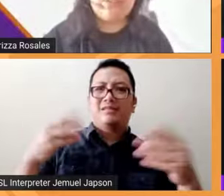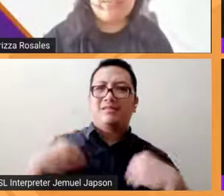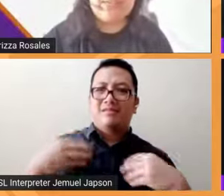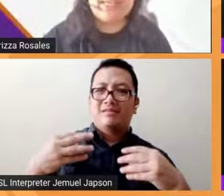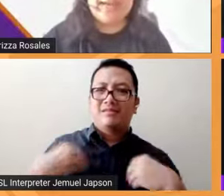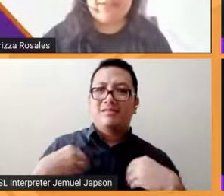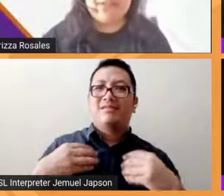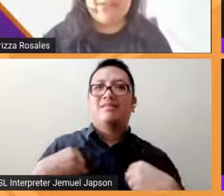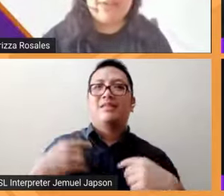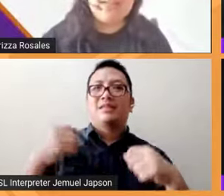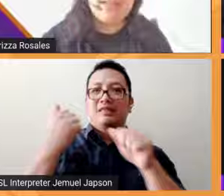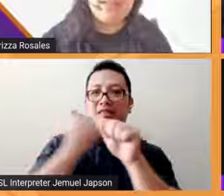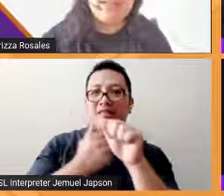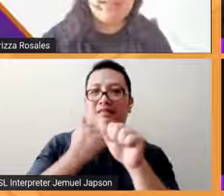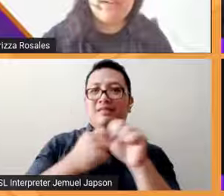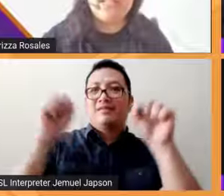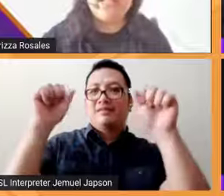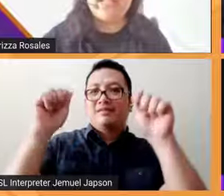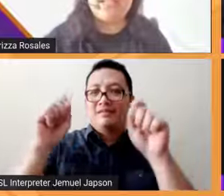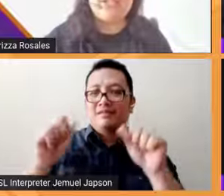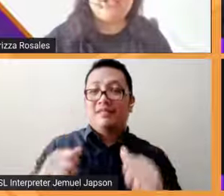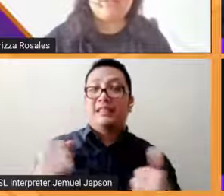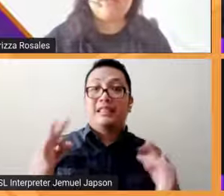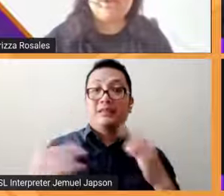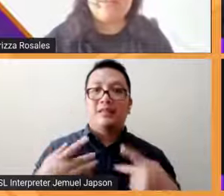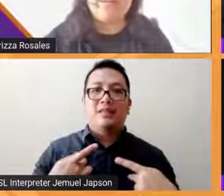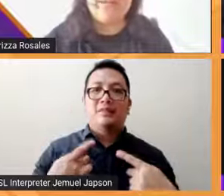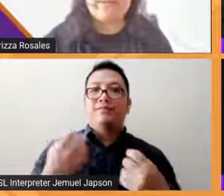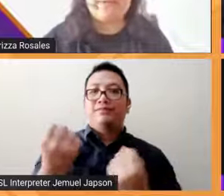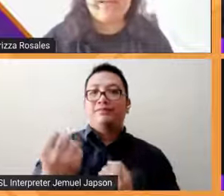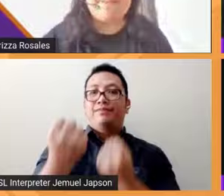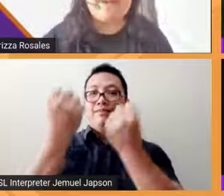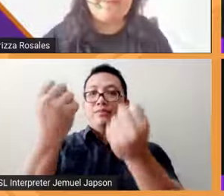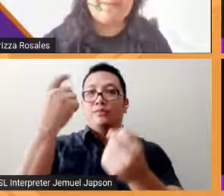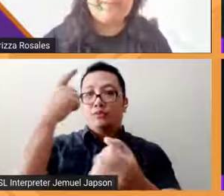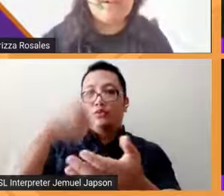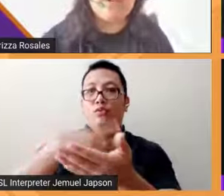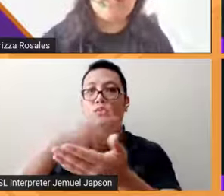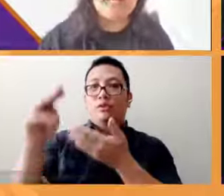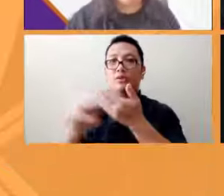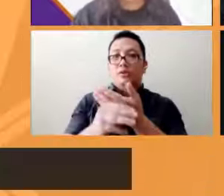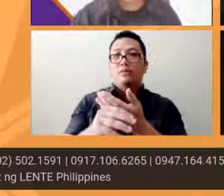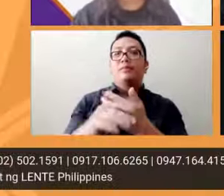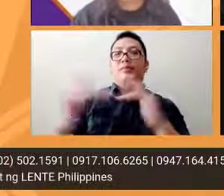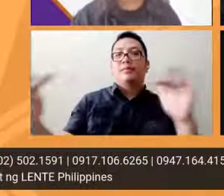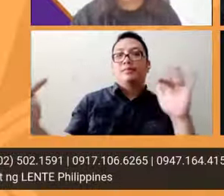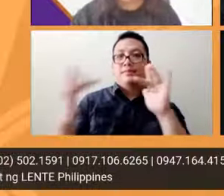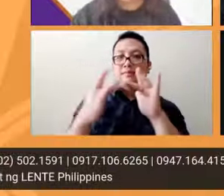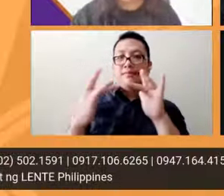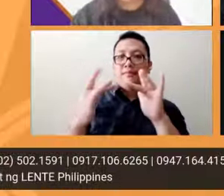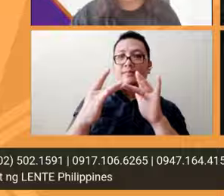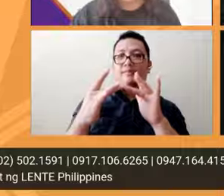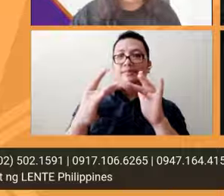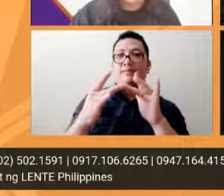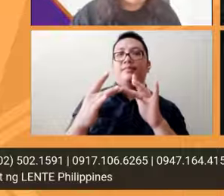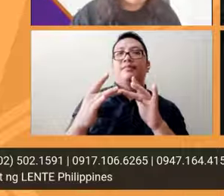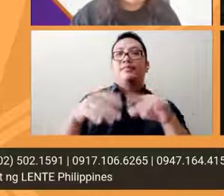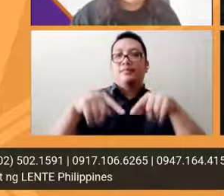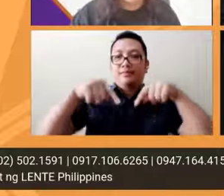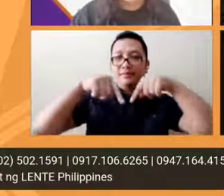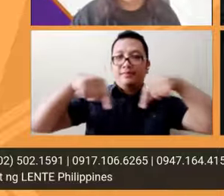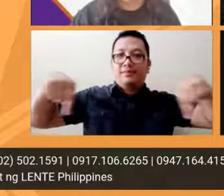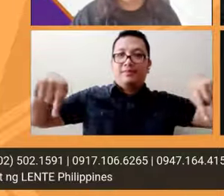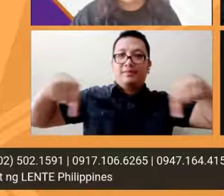out tuwing sabado at kung may mga suggestions po kayo para sa programa pakicontact lamang po ang aming mga numero na